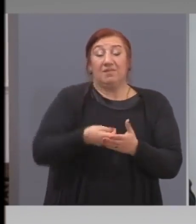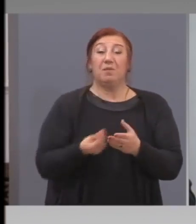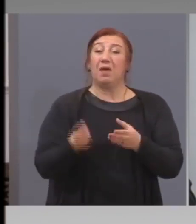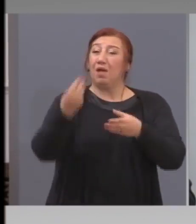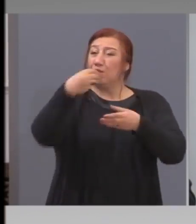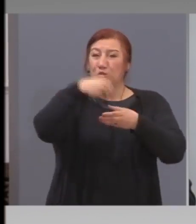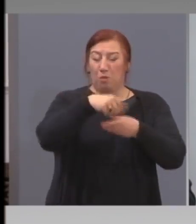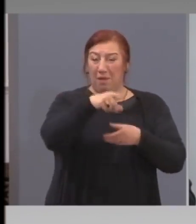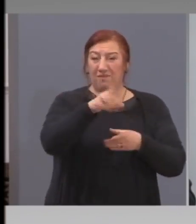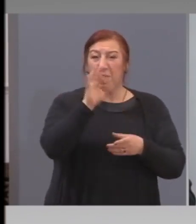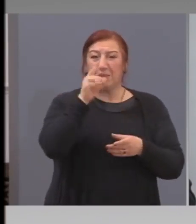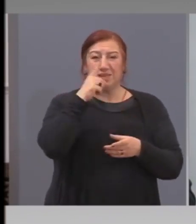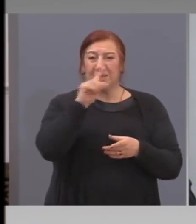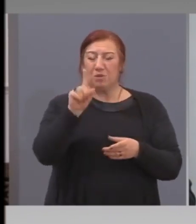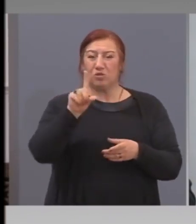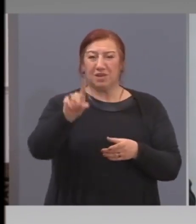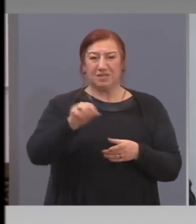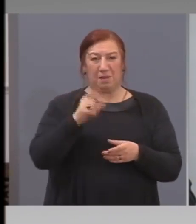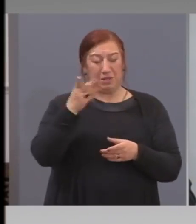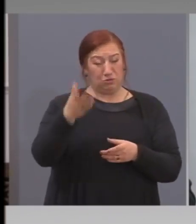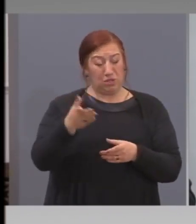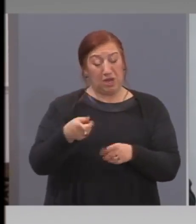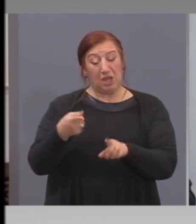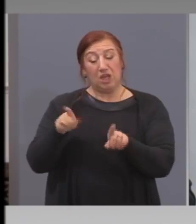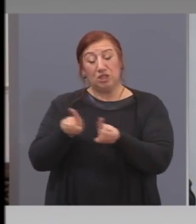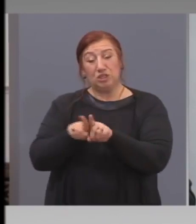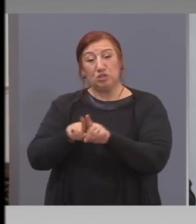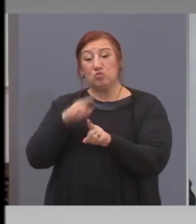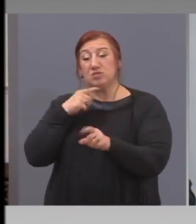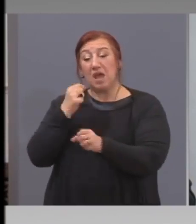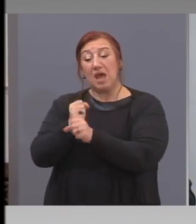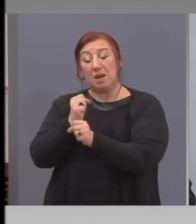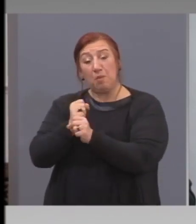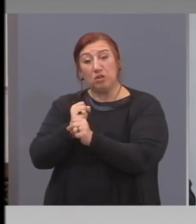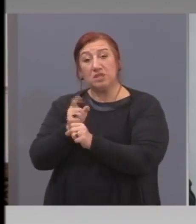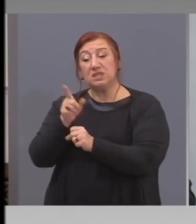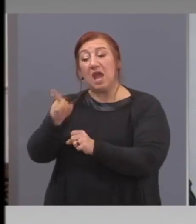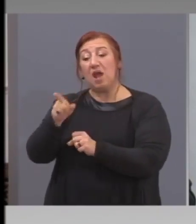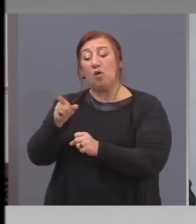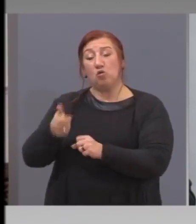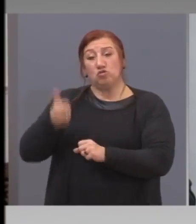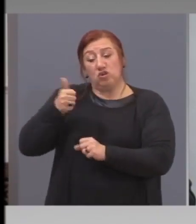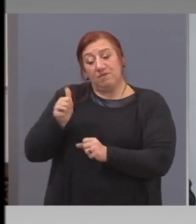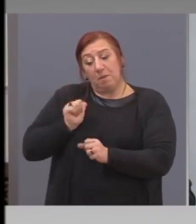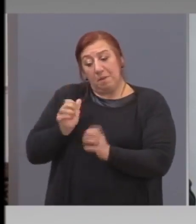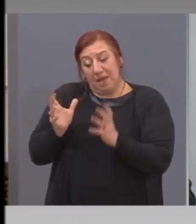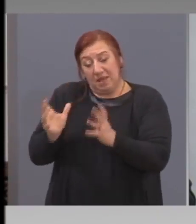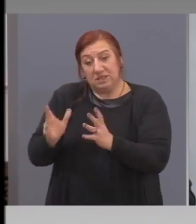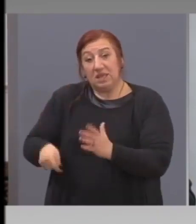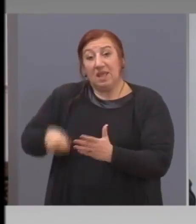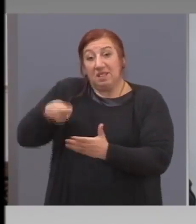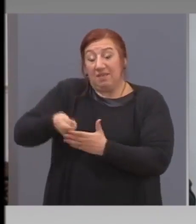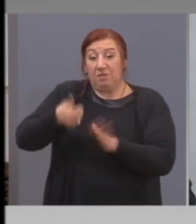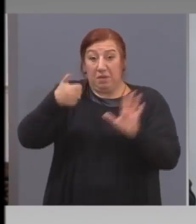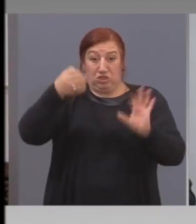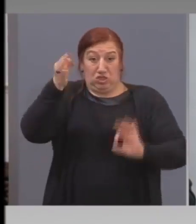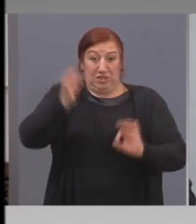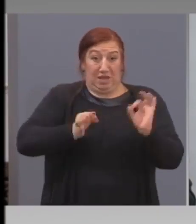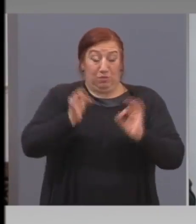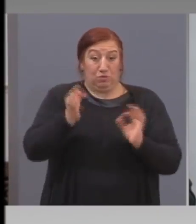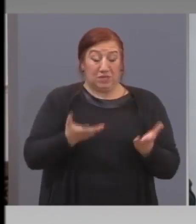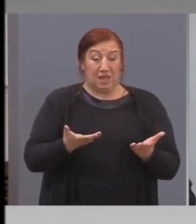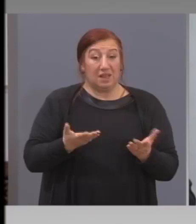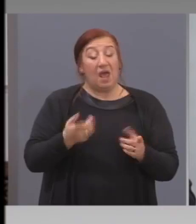50 милиона. За работниците гарантираме заплатата, която са взимали. Да, сега някои тарикати, където са плащали,